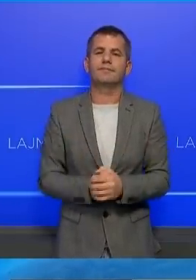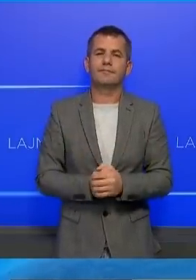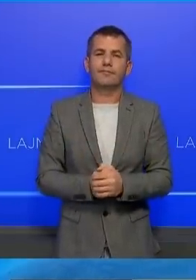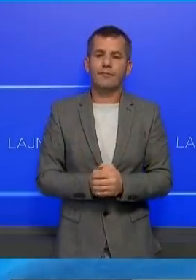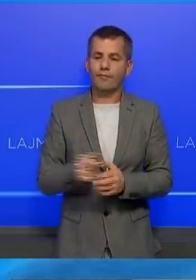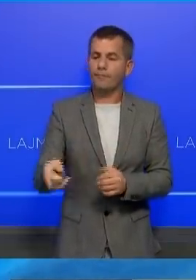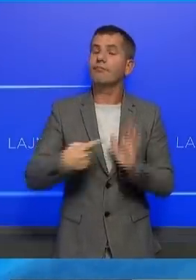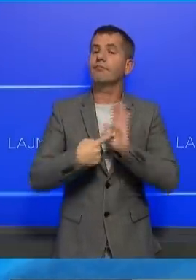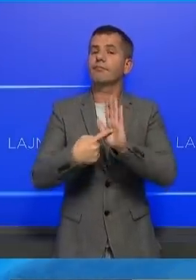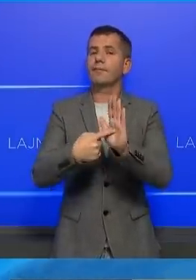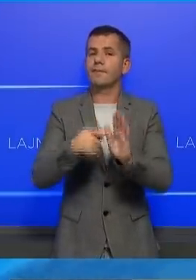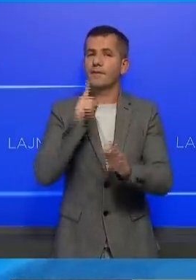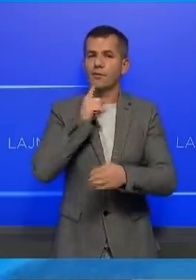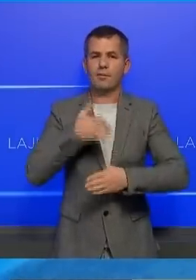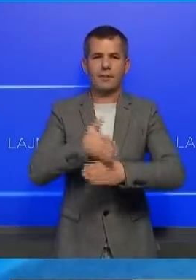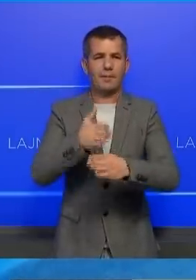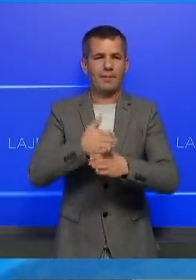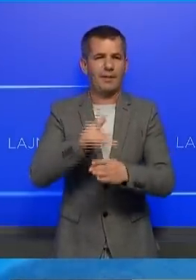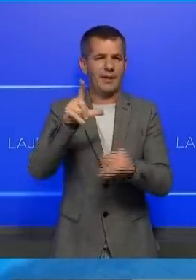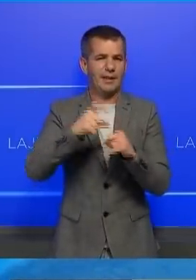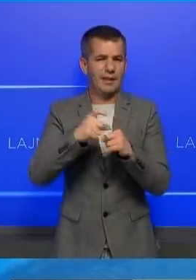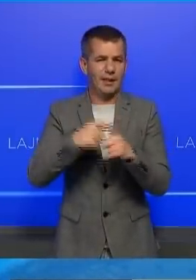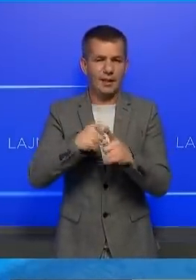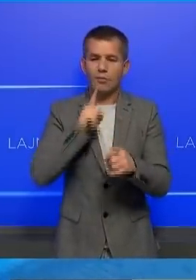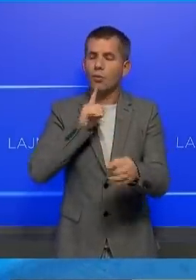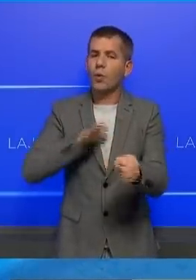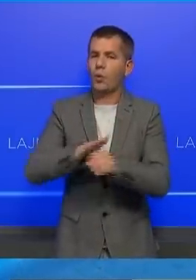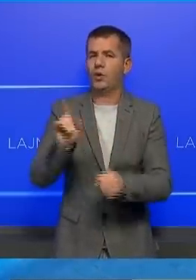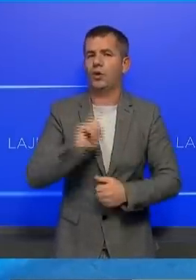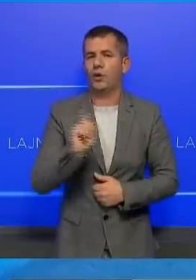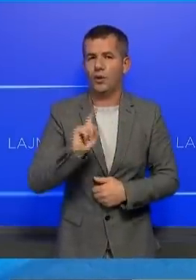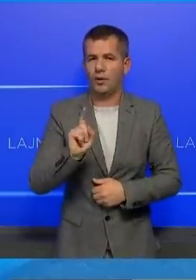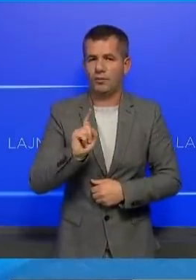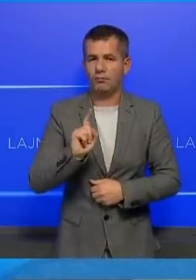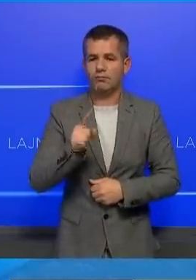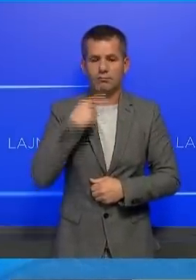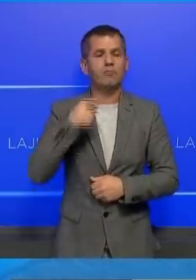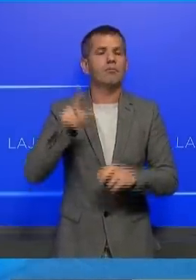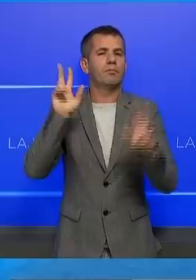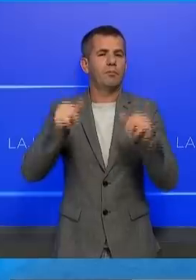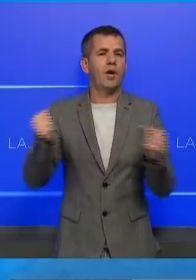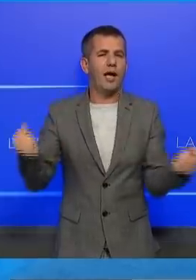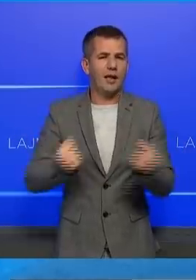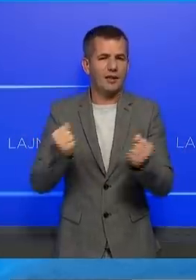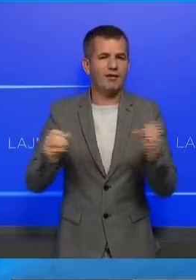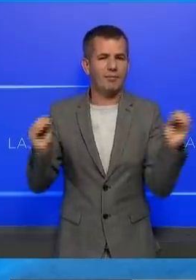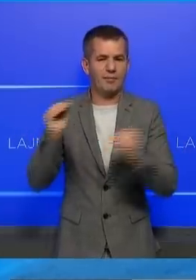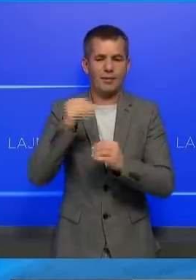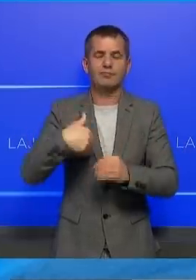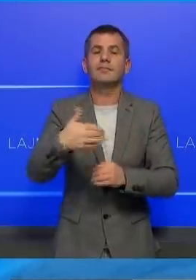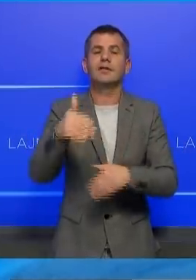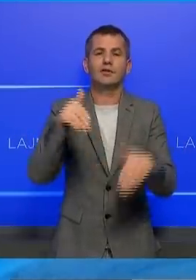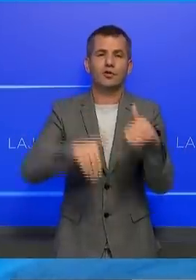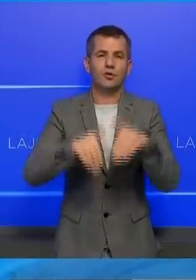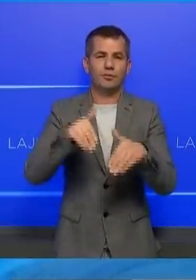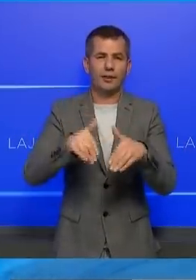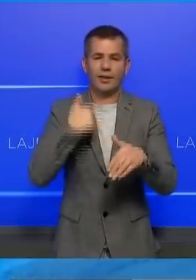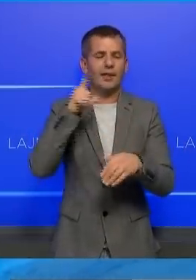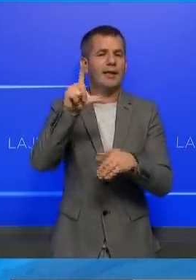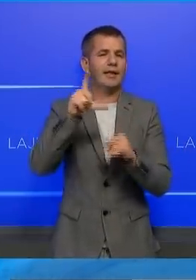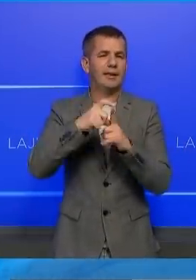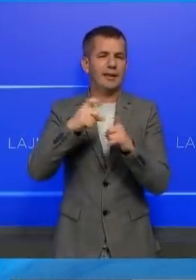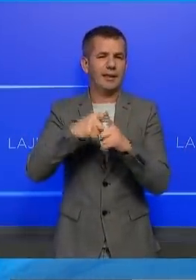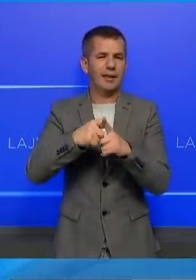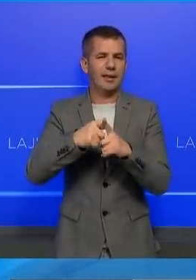shkruar se mbështetja për lëdëkën sështë kundër as kujtjetër, te kësa ka premtuar angazhim për raundin e ri, ku lidhja demokratike